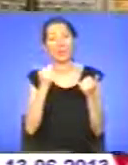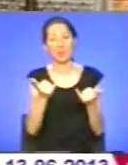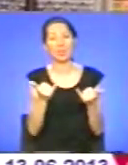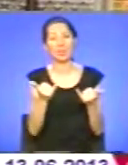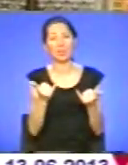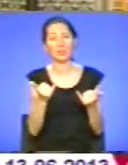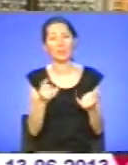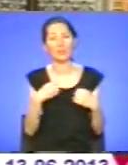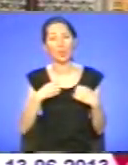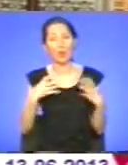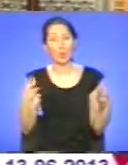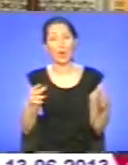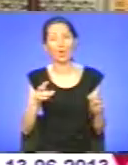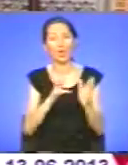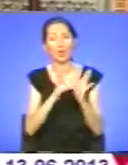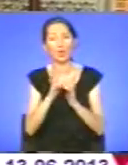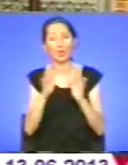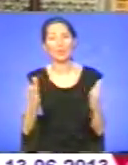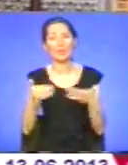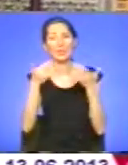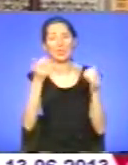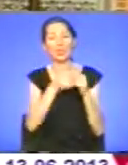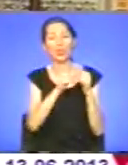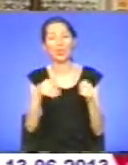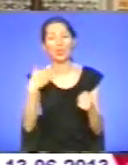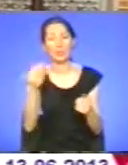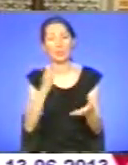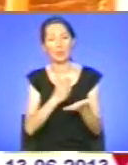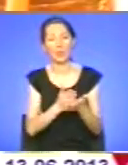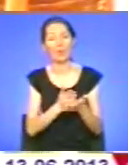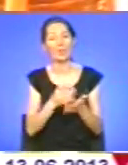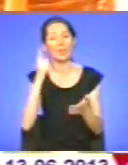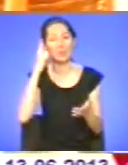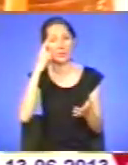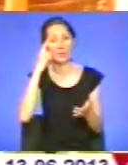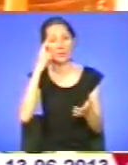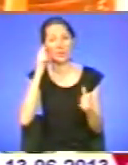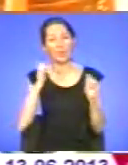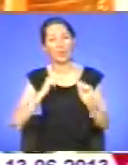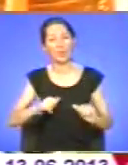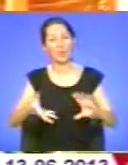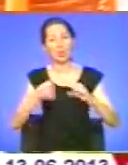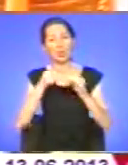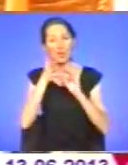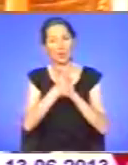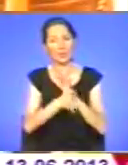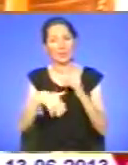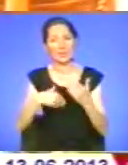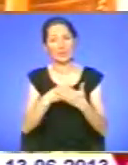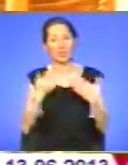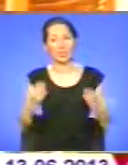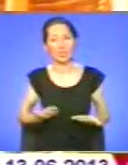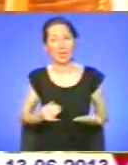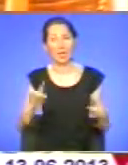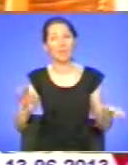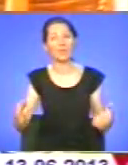У свято Христове Вознесіння кожен із нас має по праву замислитися, спокійно проаналізувати своє життя і вознестися